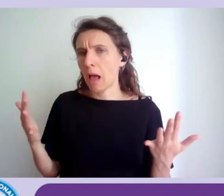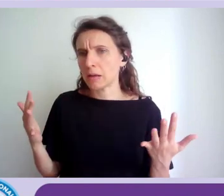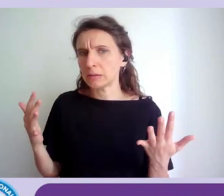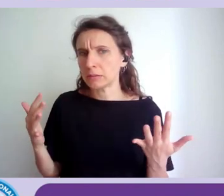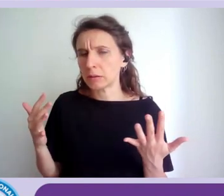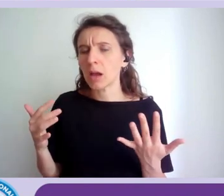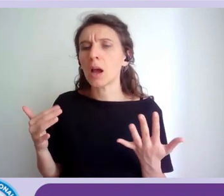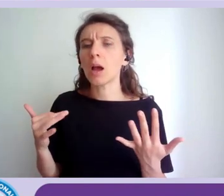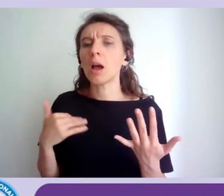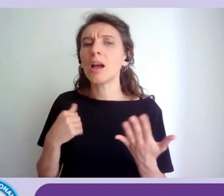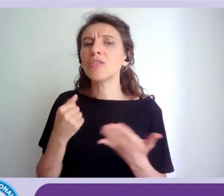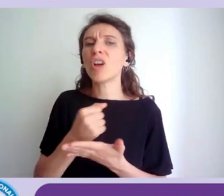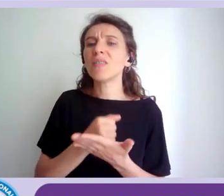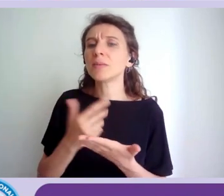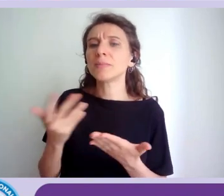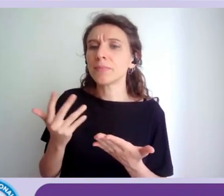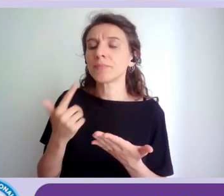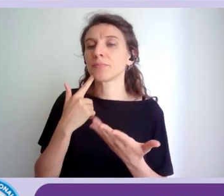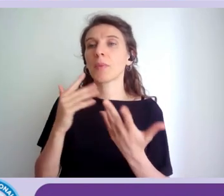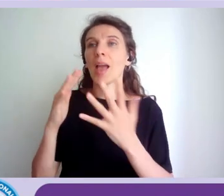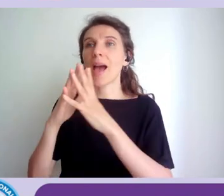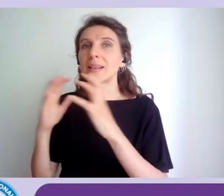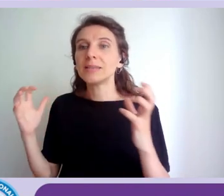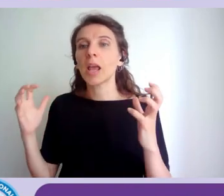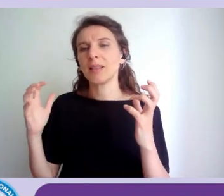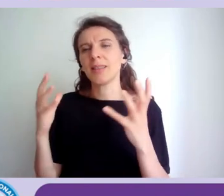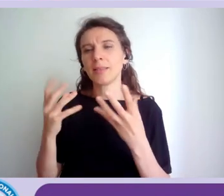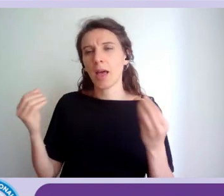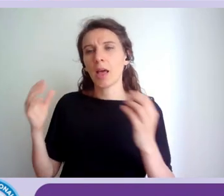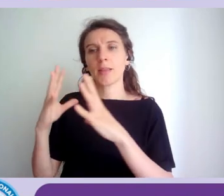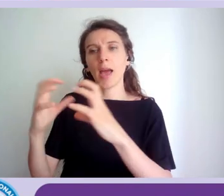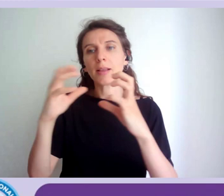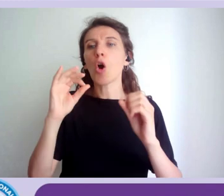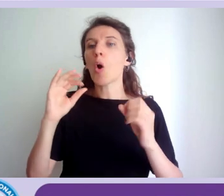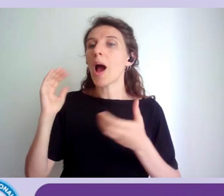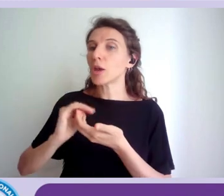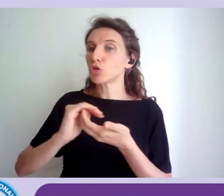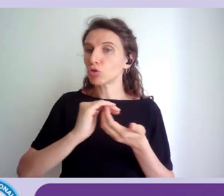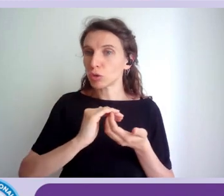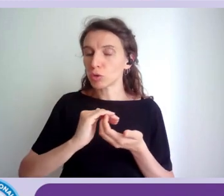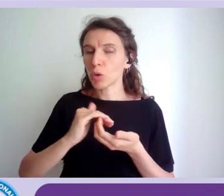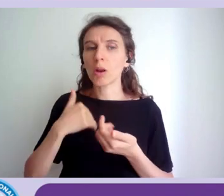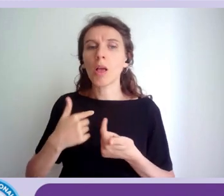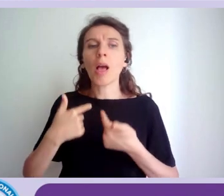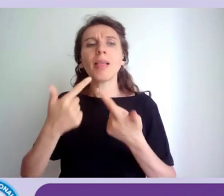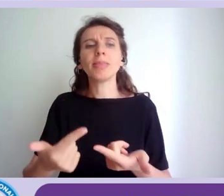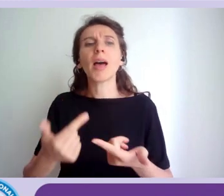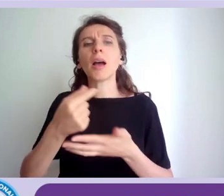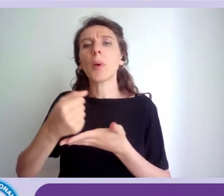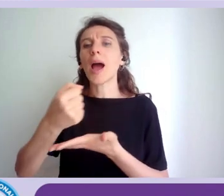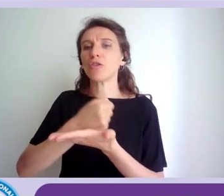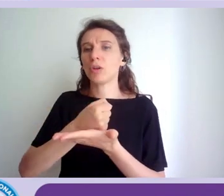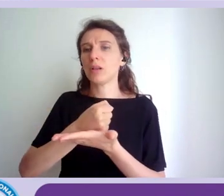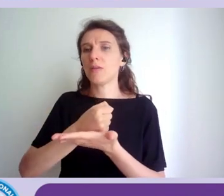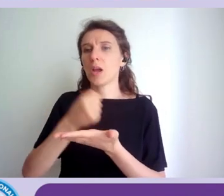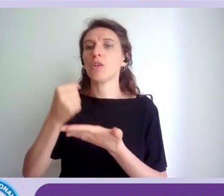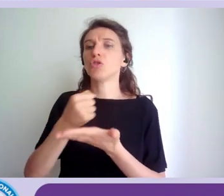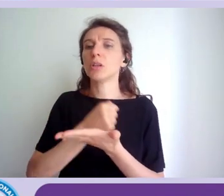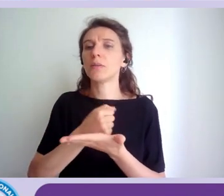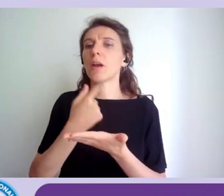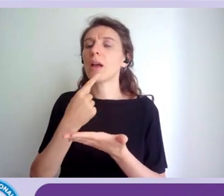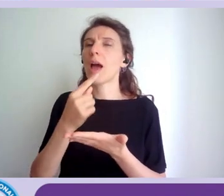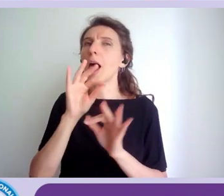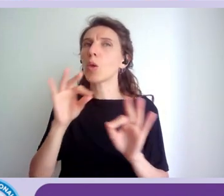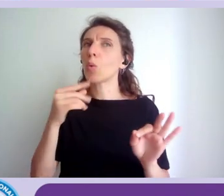soggetti aziende in molti casi o associazioni stesse che rilasciano delle attestazioni che chiamano in